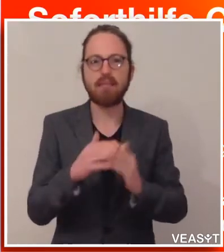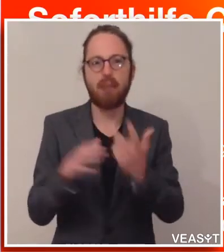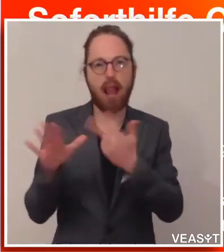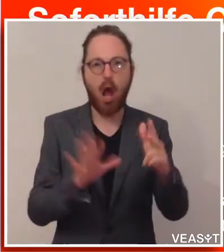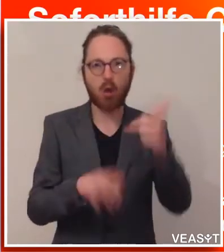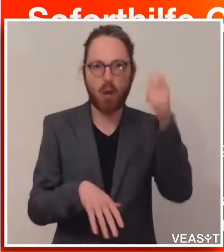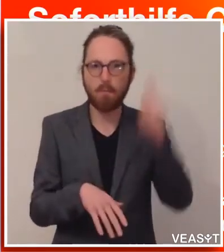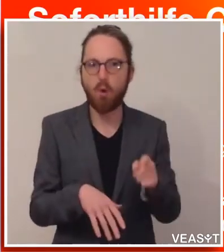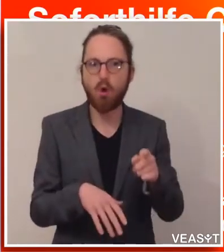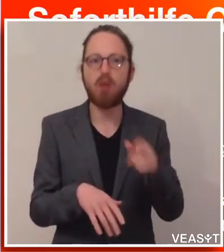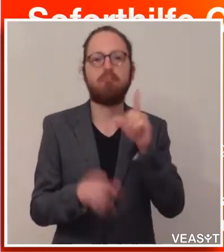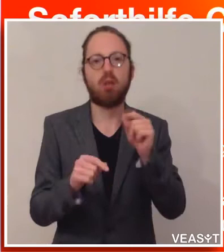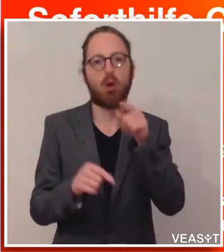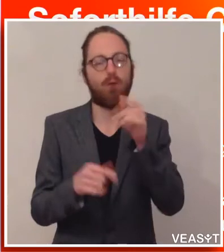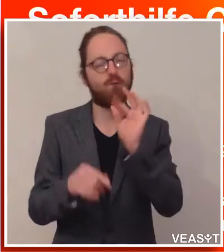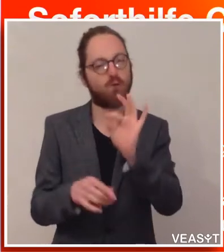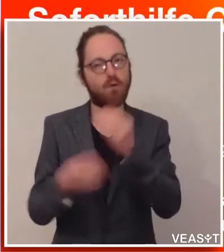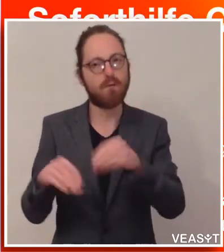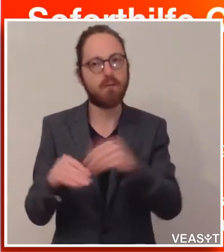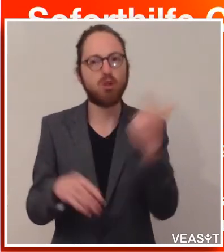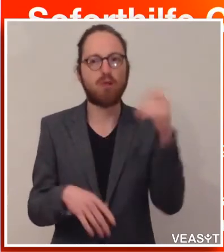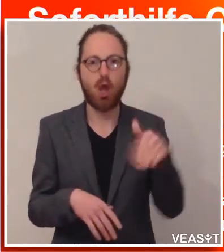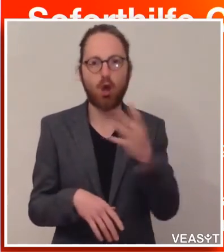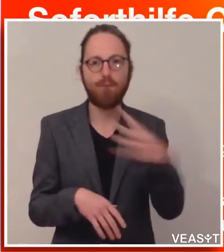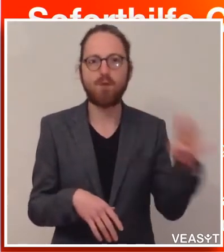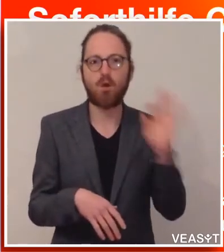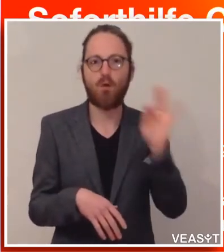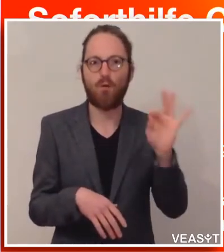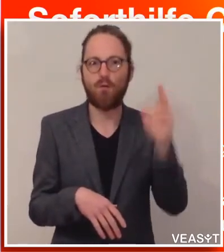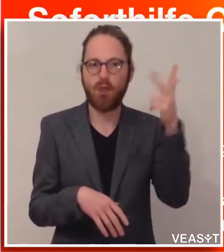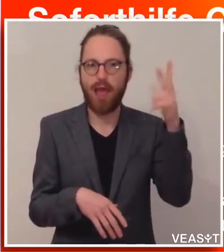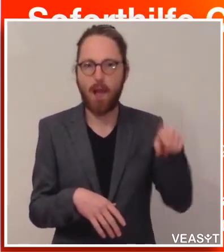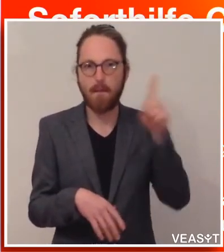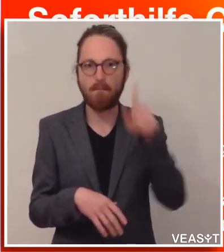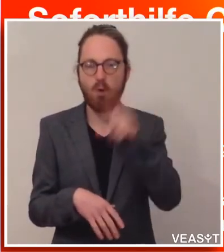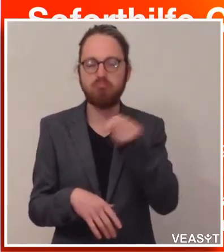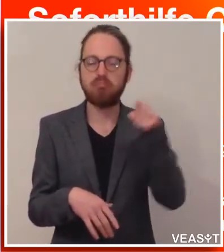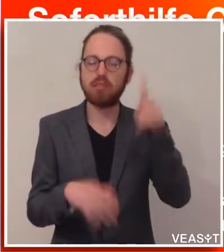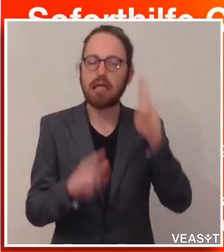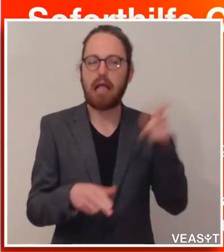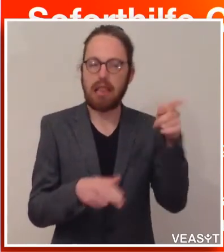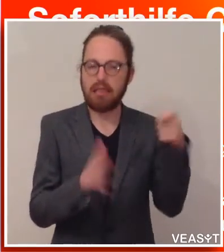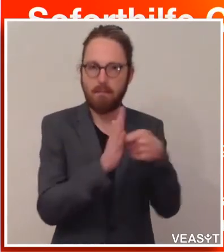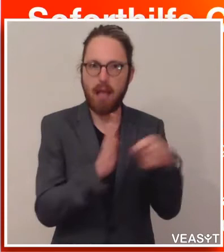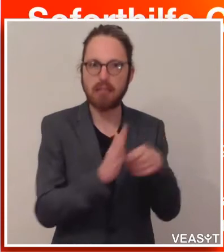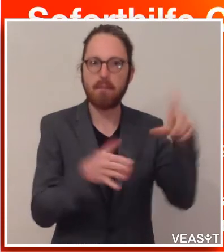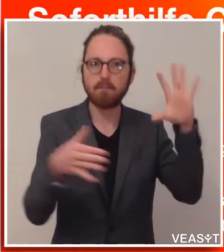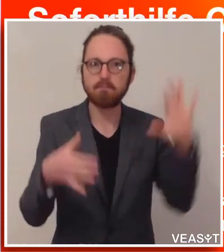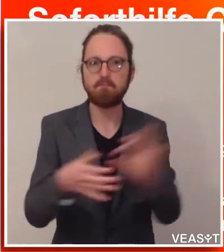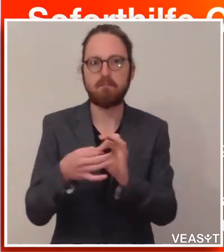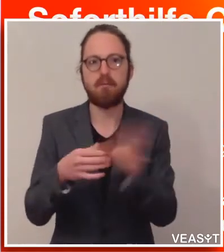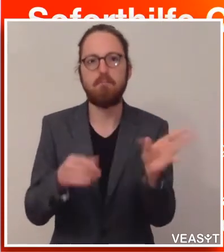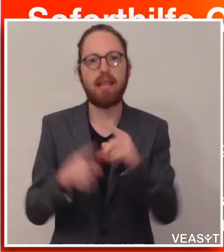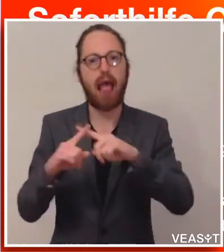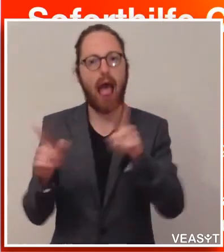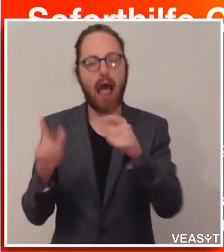Familie. Diese Maßnahme ist auch kuppelbar natürlich mit den anderen Maßnahmen, die weiterhin ausbezahlt werden.